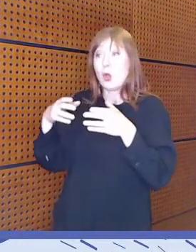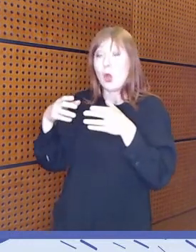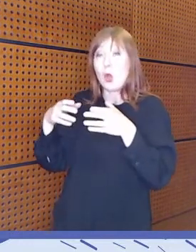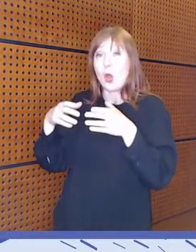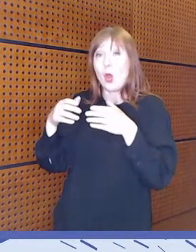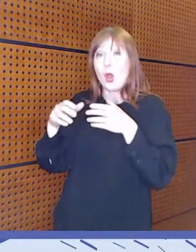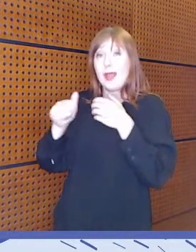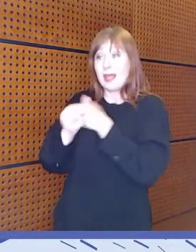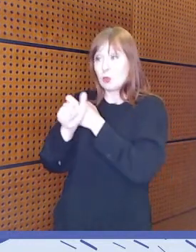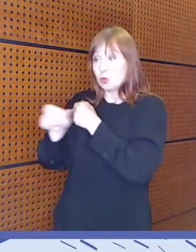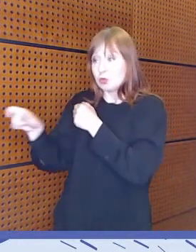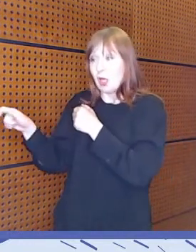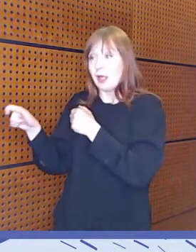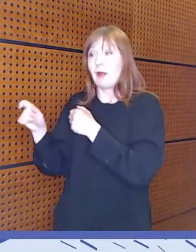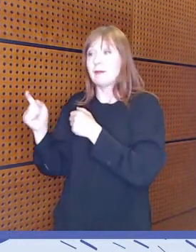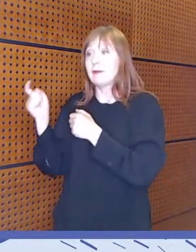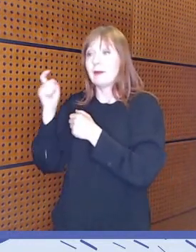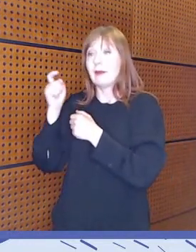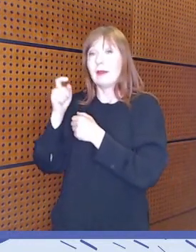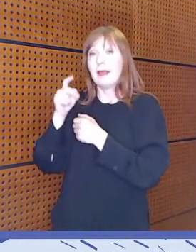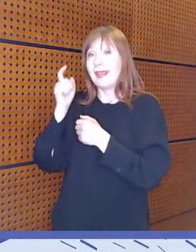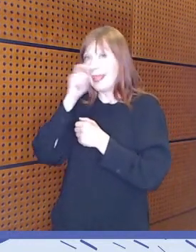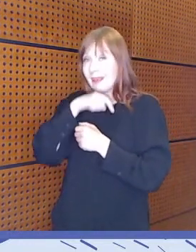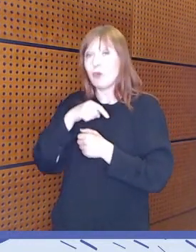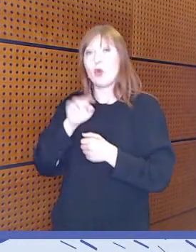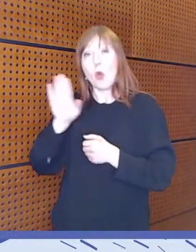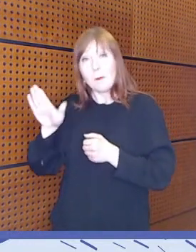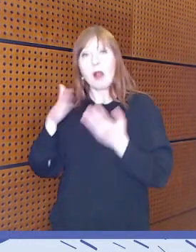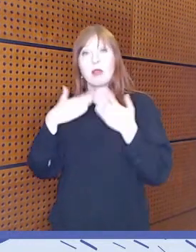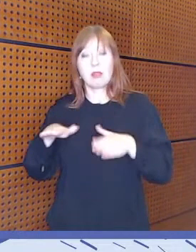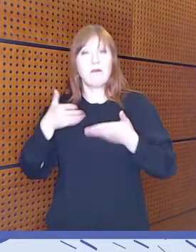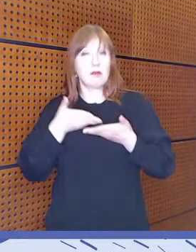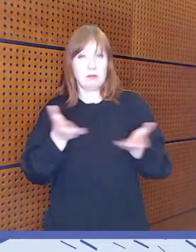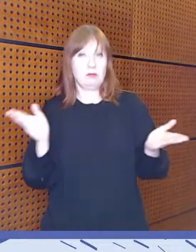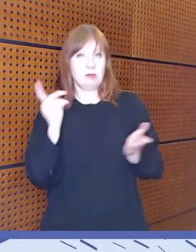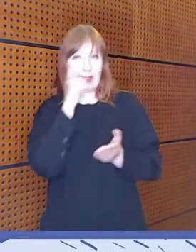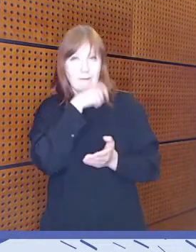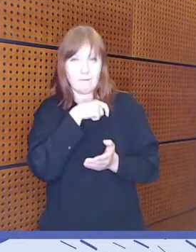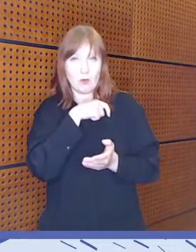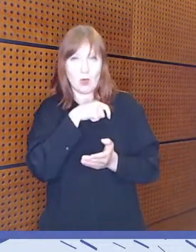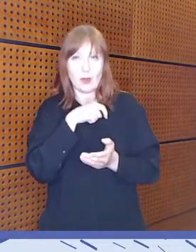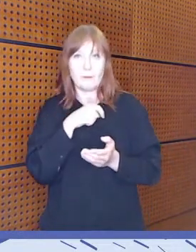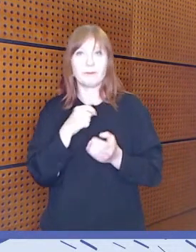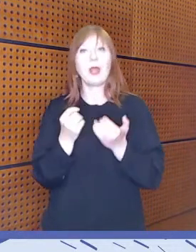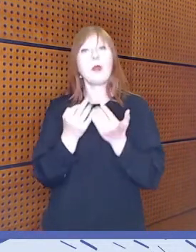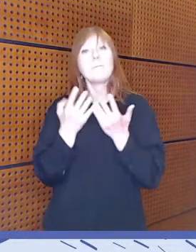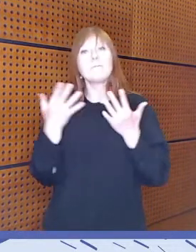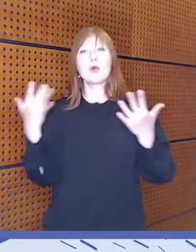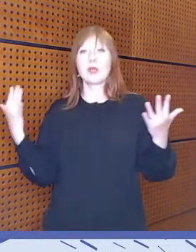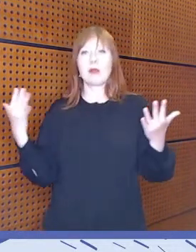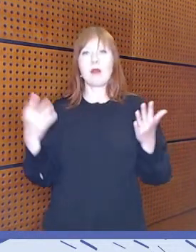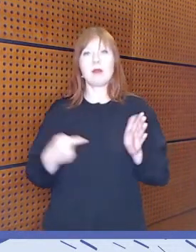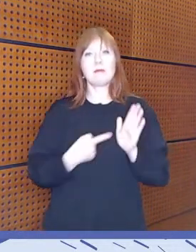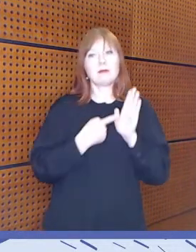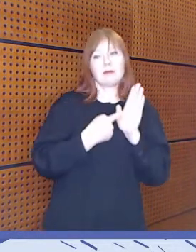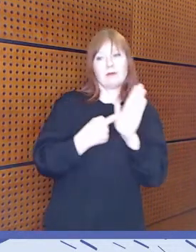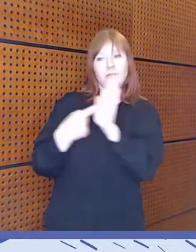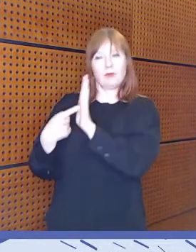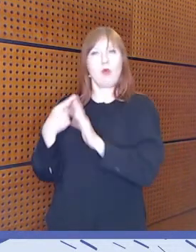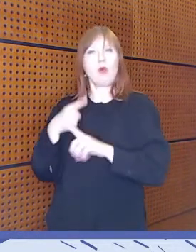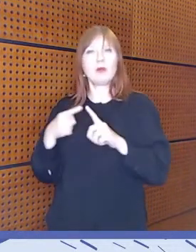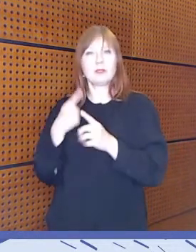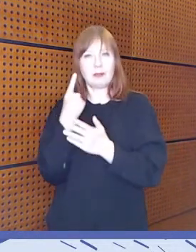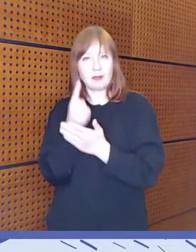rooleissa esille. Ja kuitenkin se moninainen representaatio olisi hirveän tärkeää, että